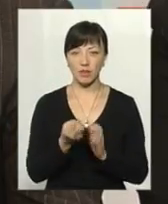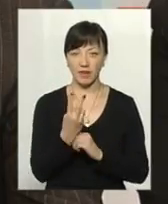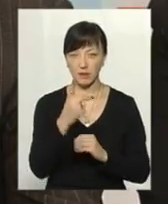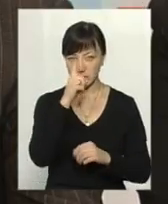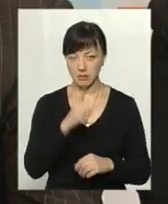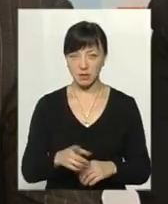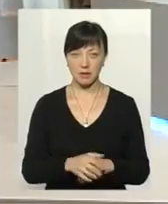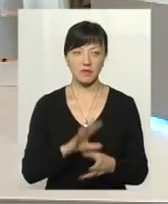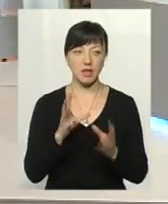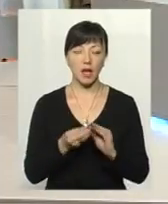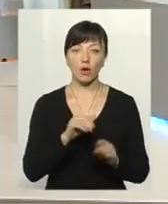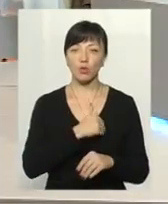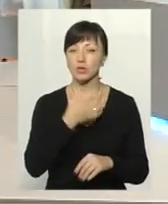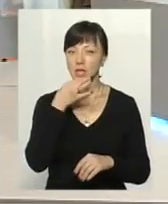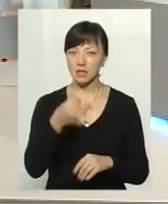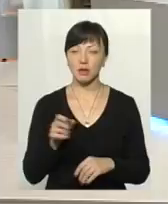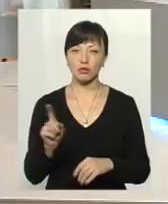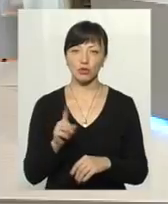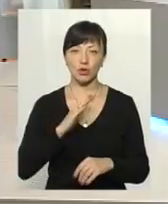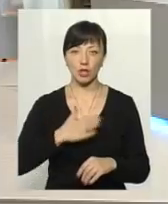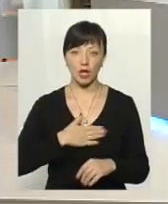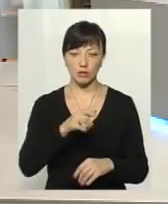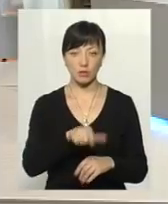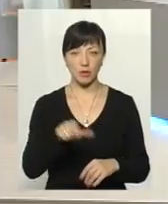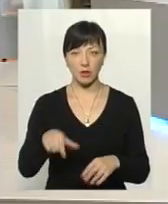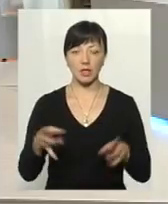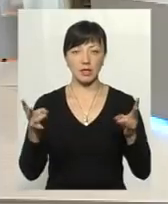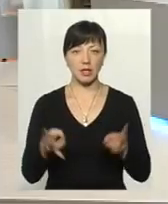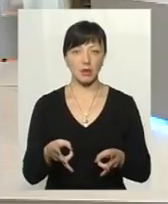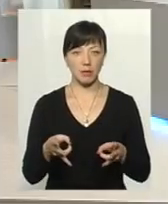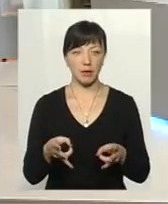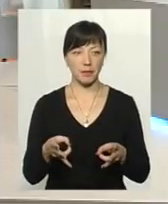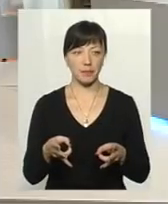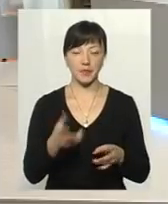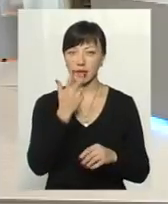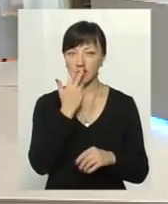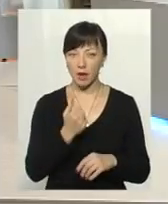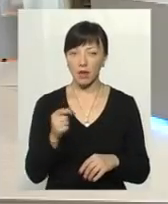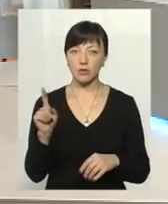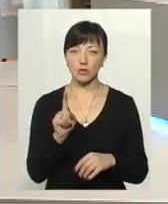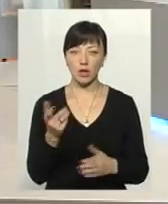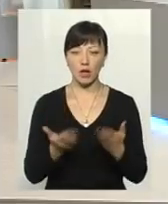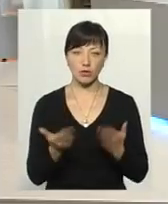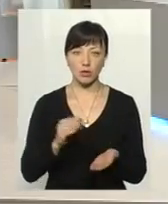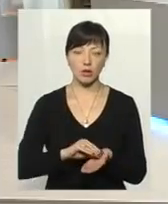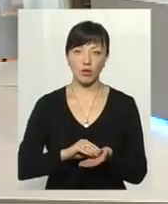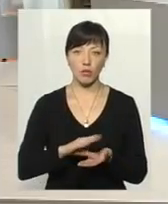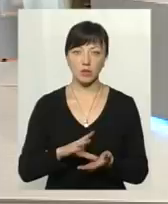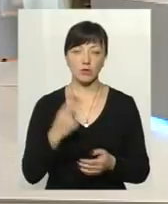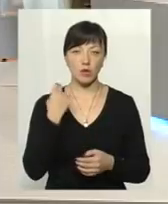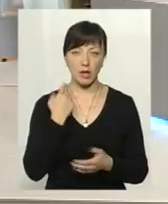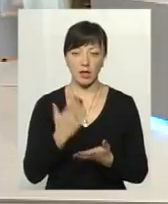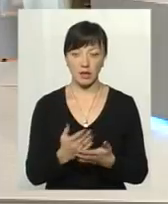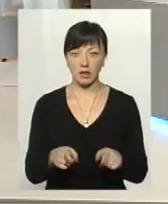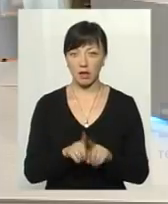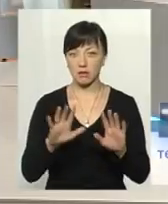Залі тут хочу зауважити, що нашим споживачам треба звикати до того, що якщо накопичилися борги, є,